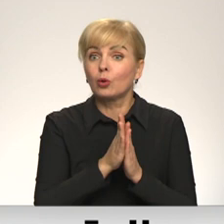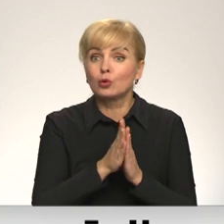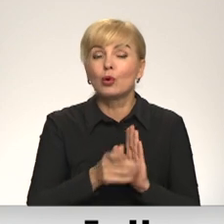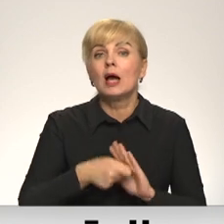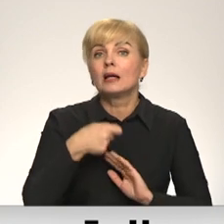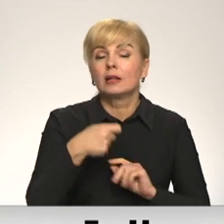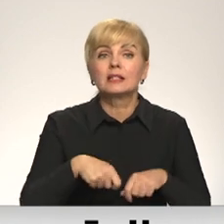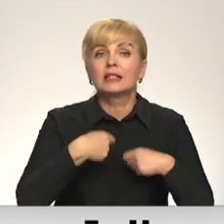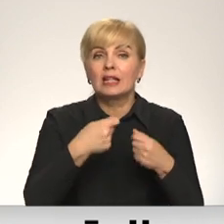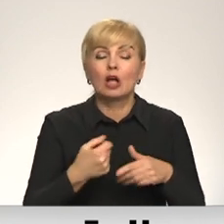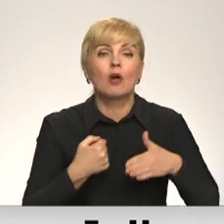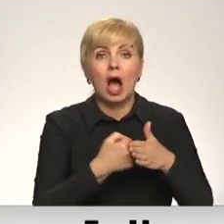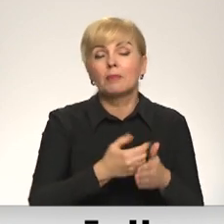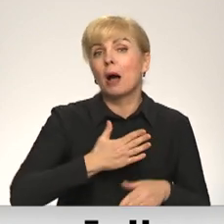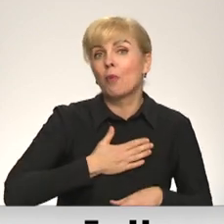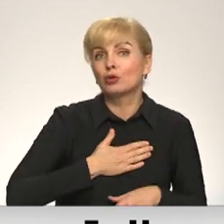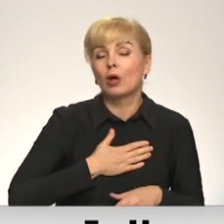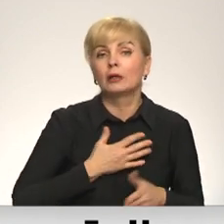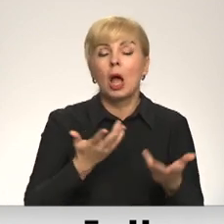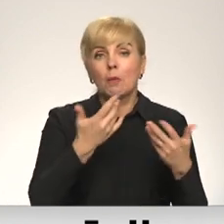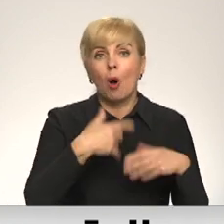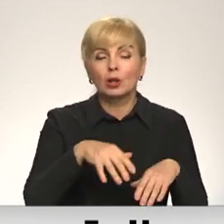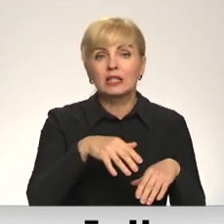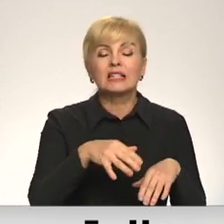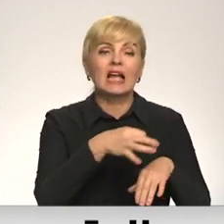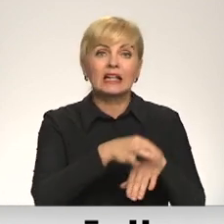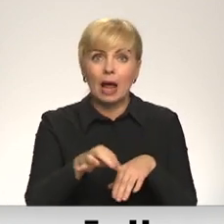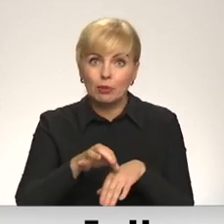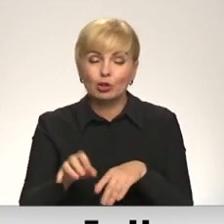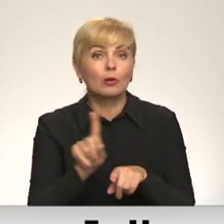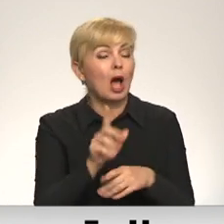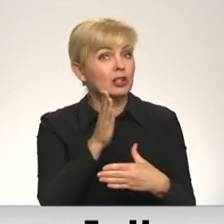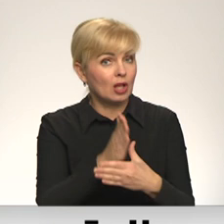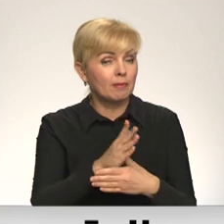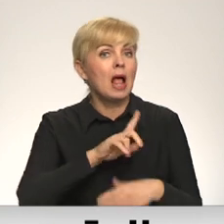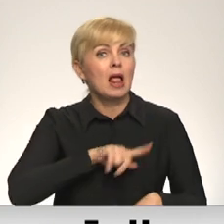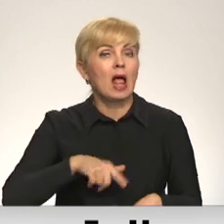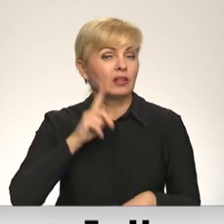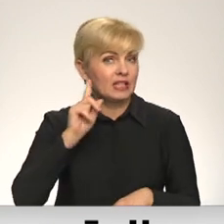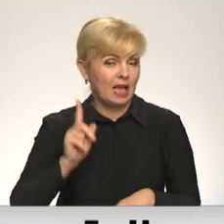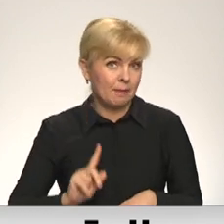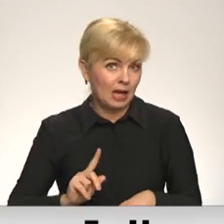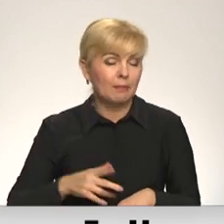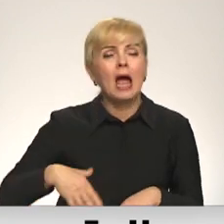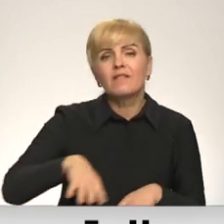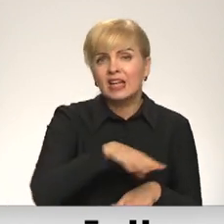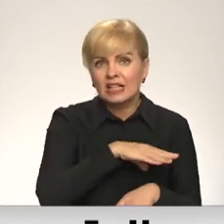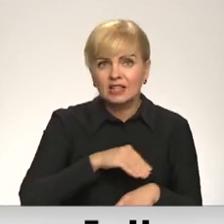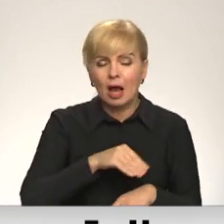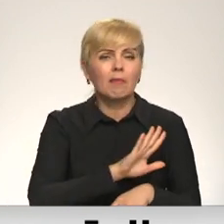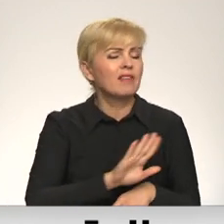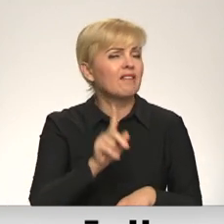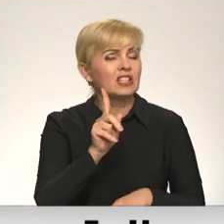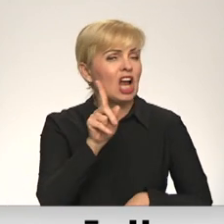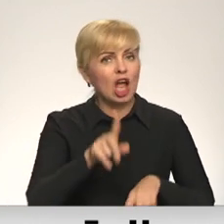atbalstu mūsu politisku represētiem. Ospēt Latvijas ebrejiem. Visiem, nevis